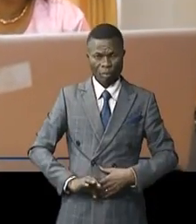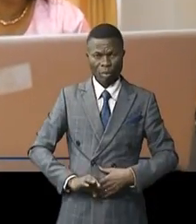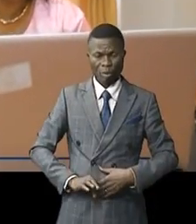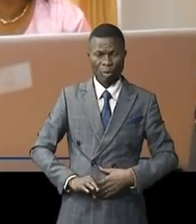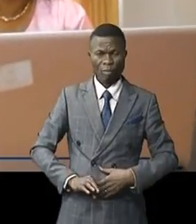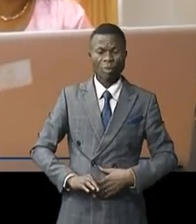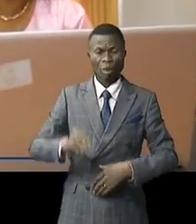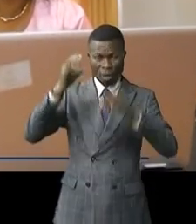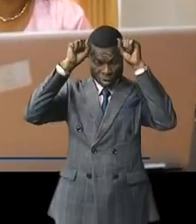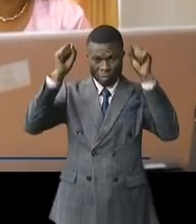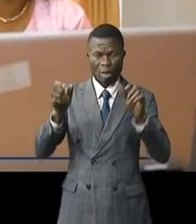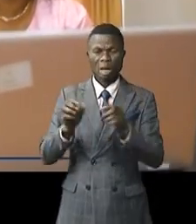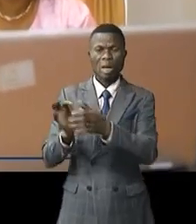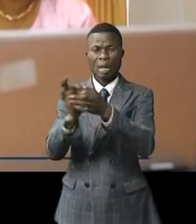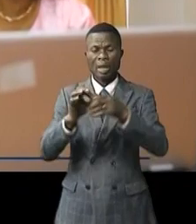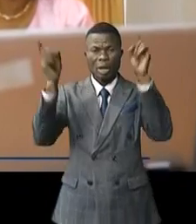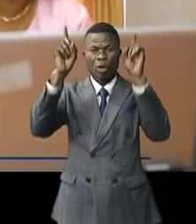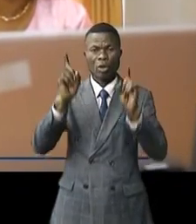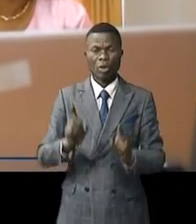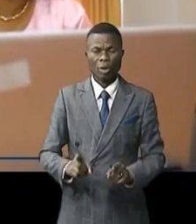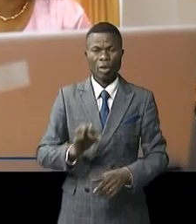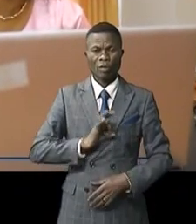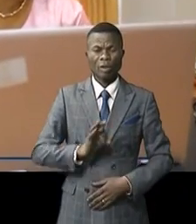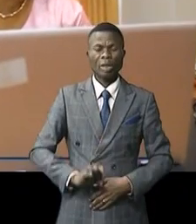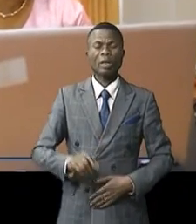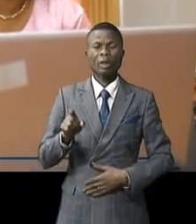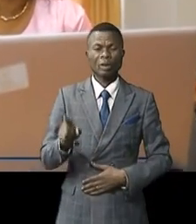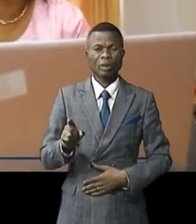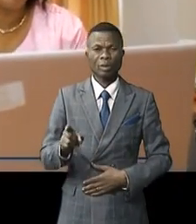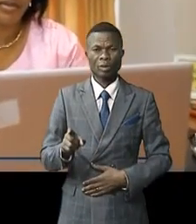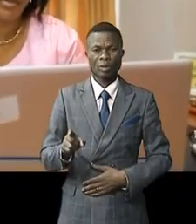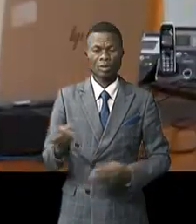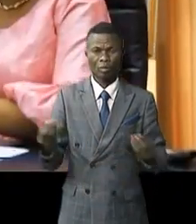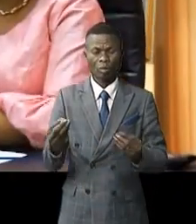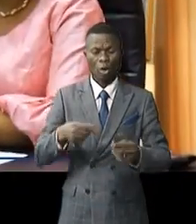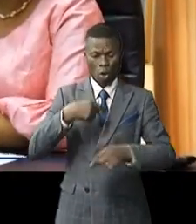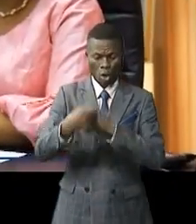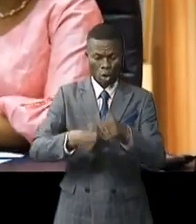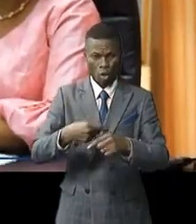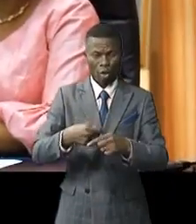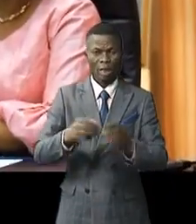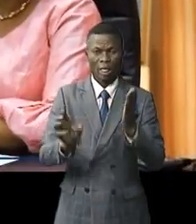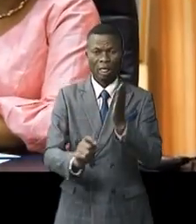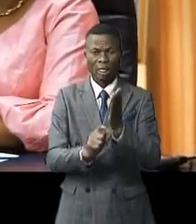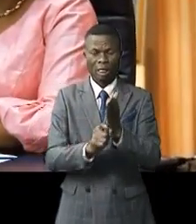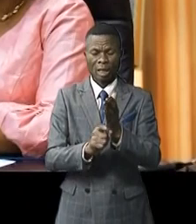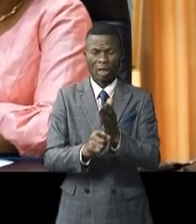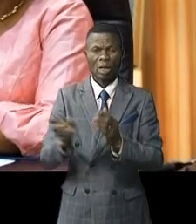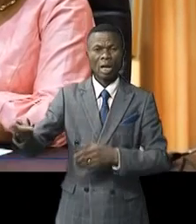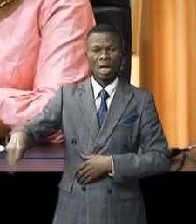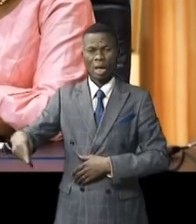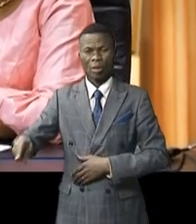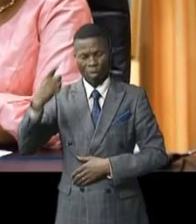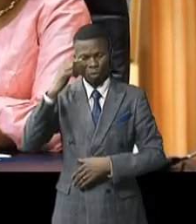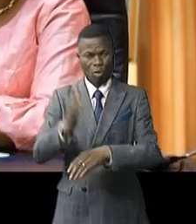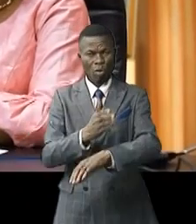président en exercice de l'Union africaine, Félix-Antoine Tizeké de Chilombo, au lancement de la stratégie régionale pour l